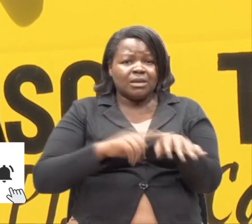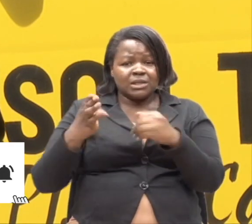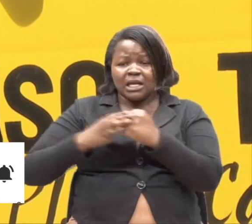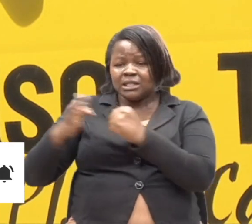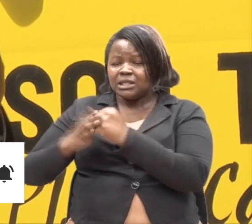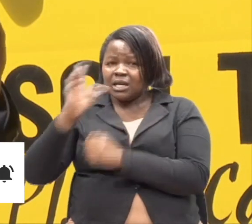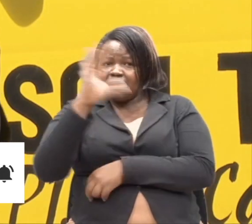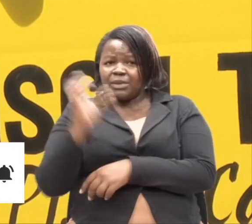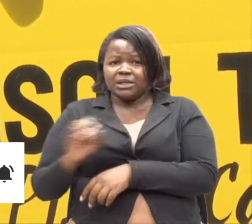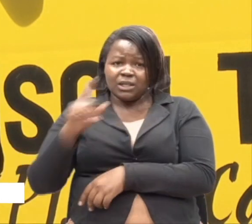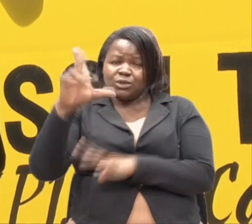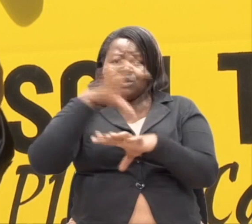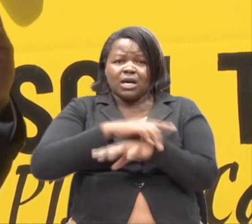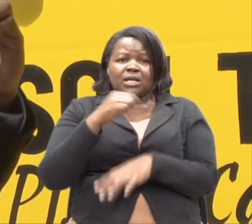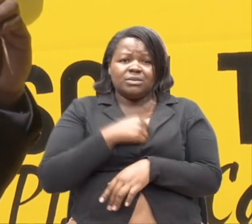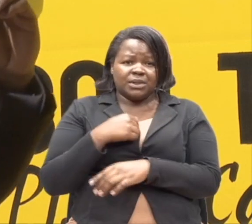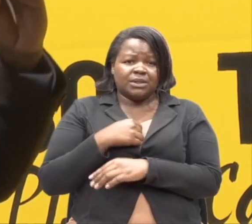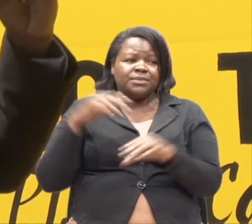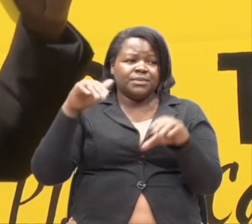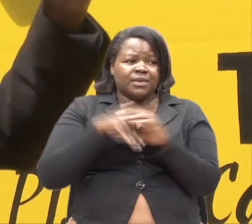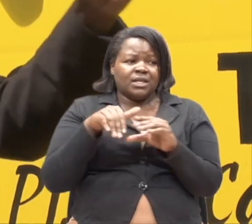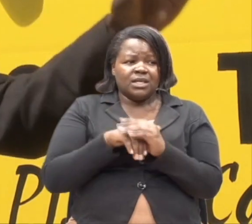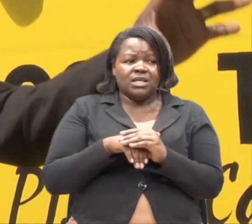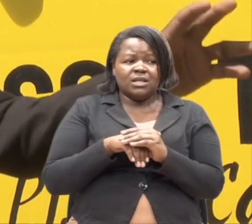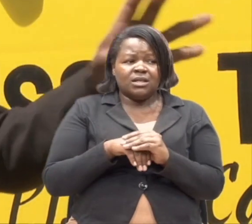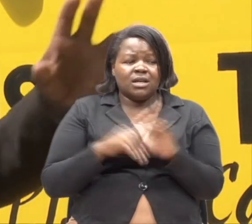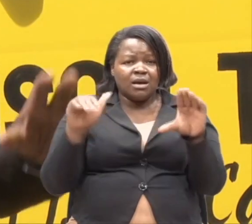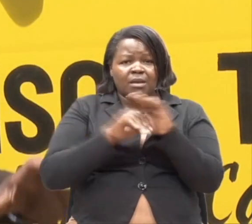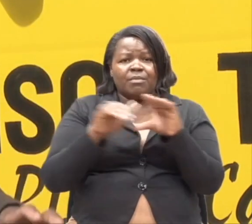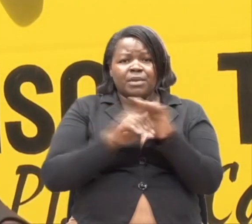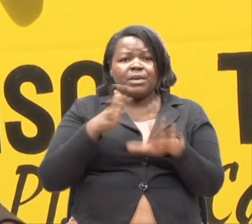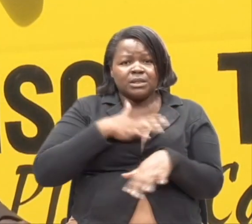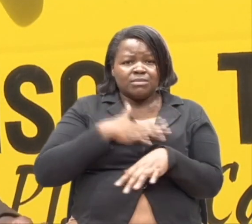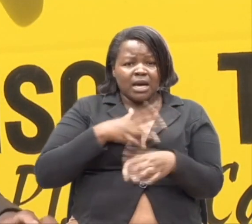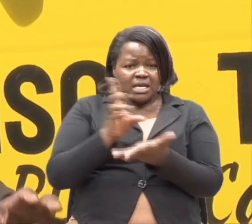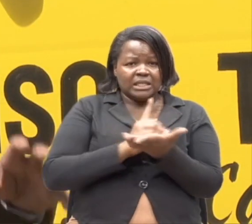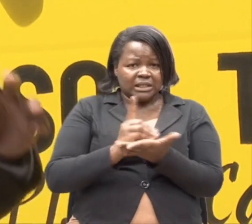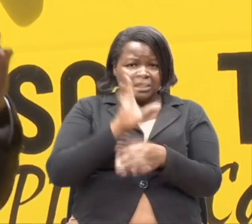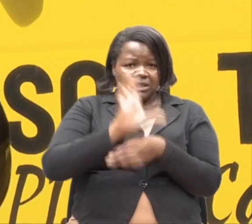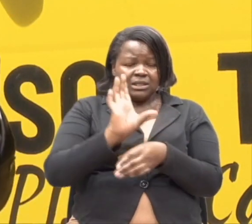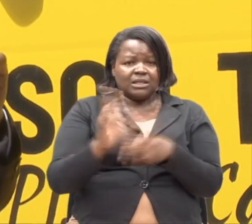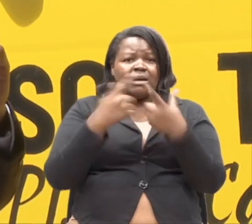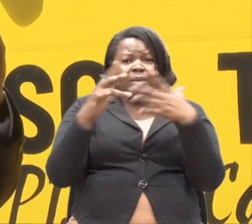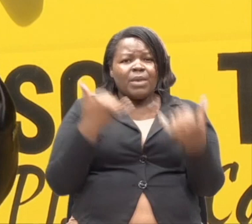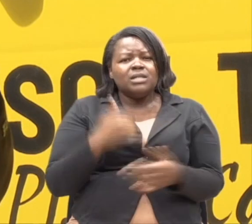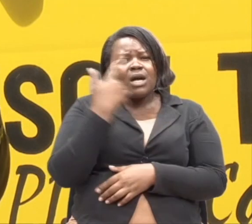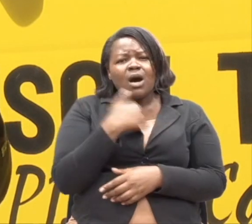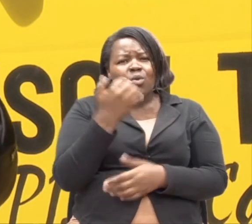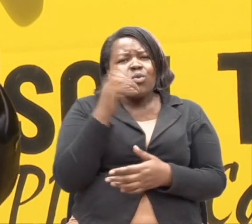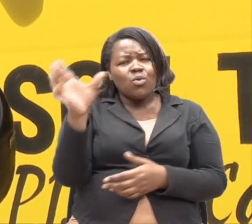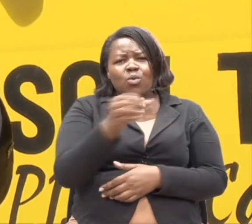99% utanikuta. Ninashiriki. Ninashirikiana na washiriki wangu katika district. Lakini ninanya